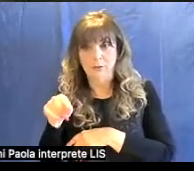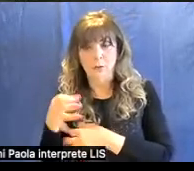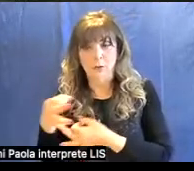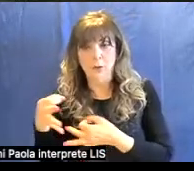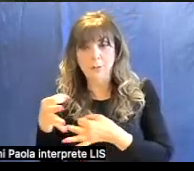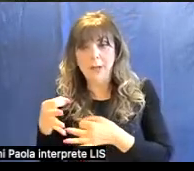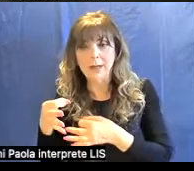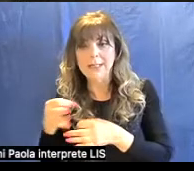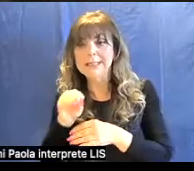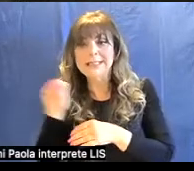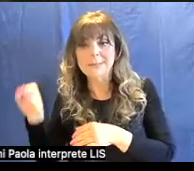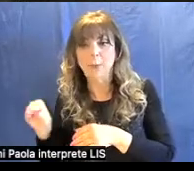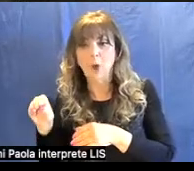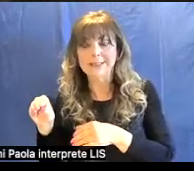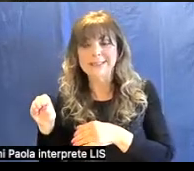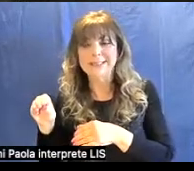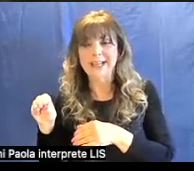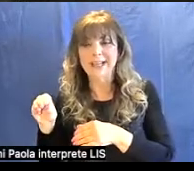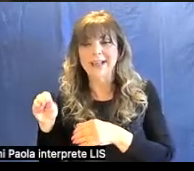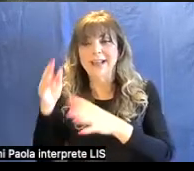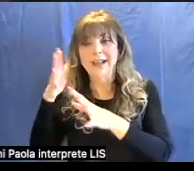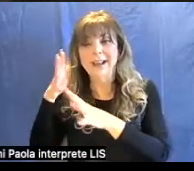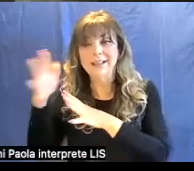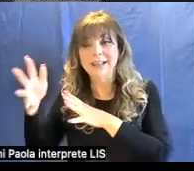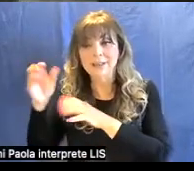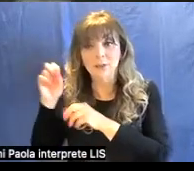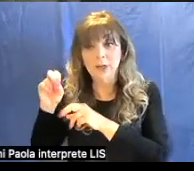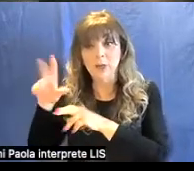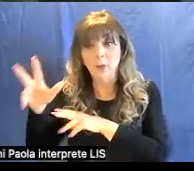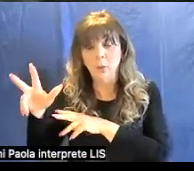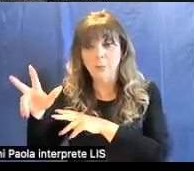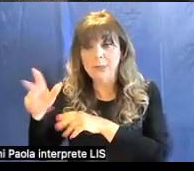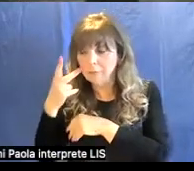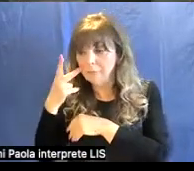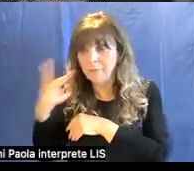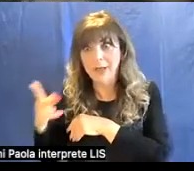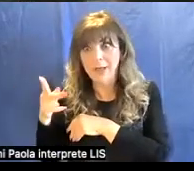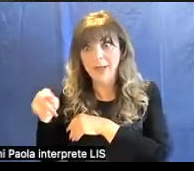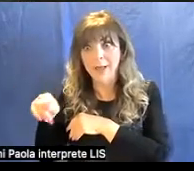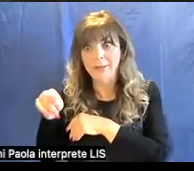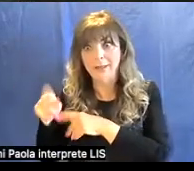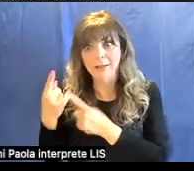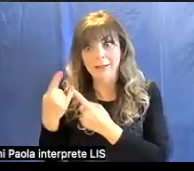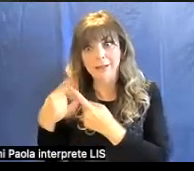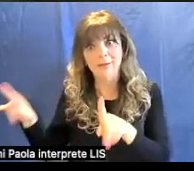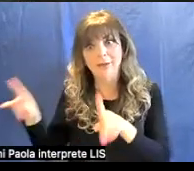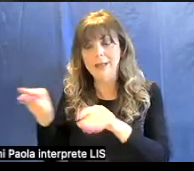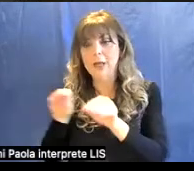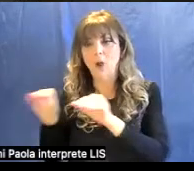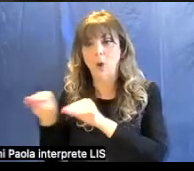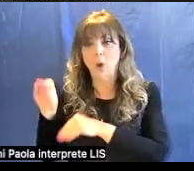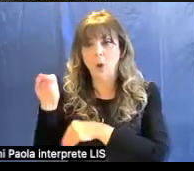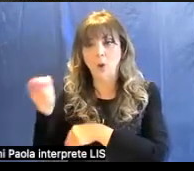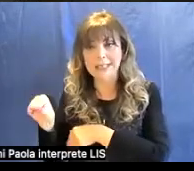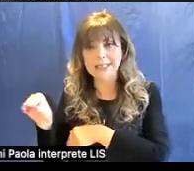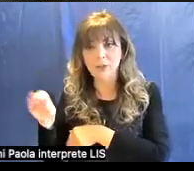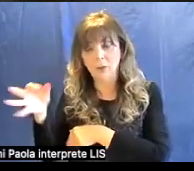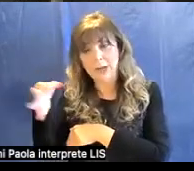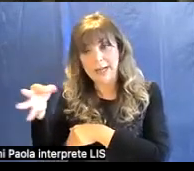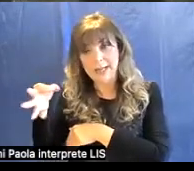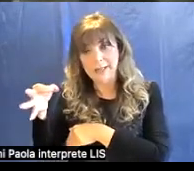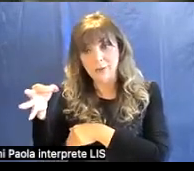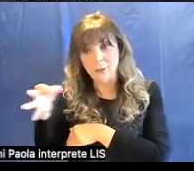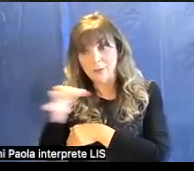e chiaramente la radiazione luminosa sente questa diversa collocazione dell'elettrone